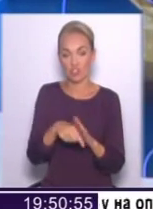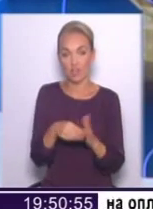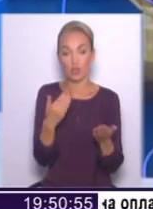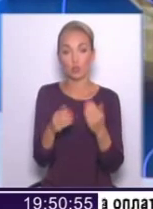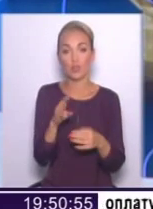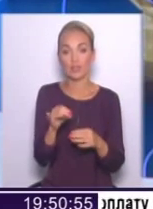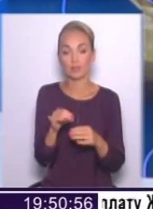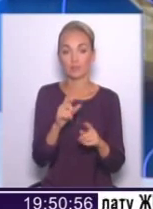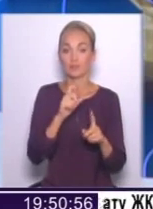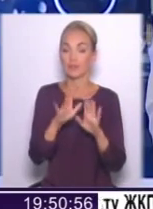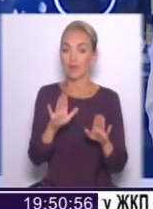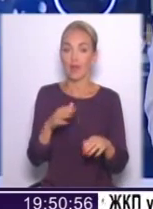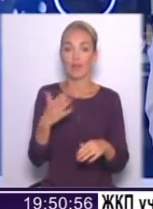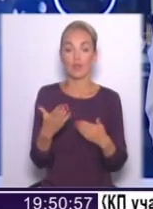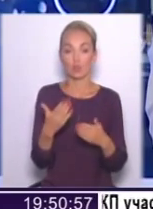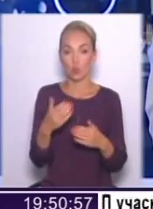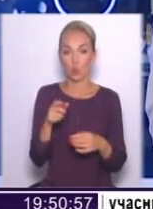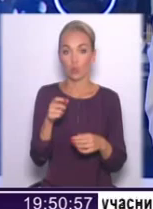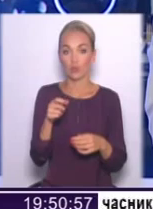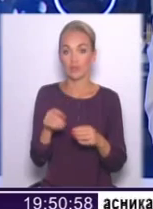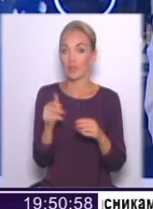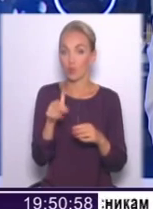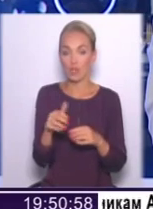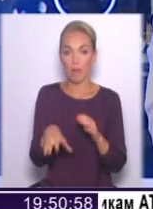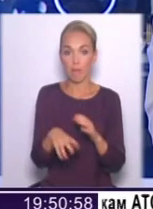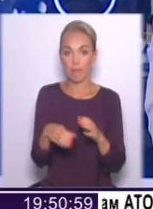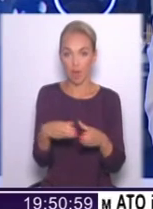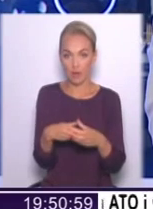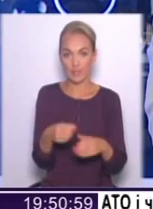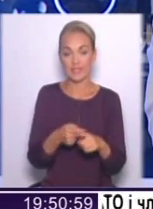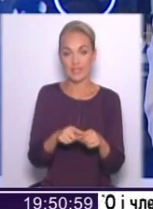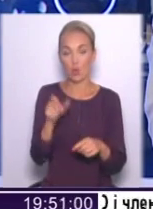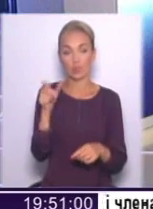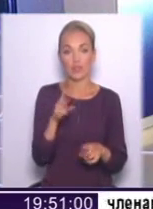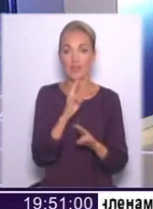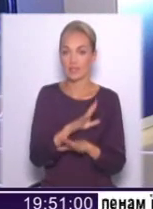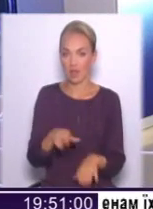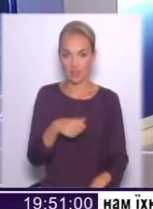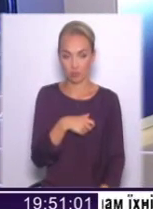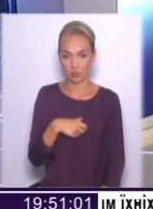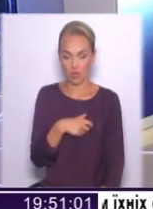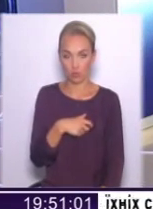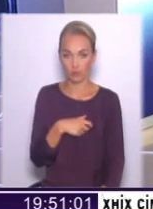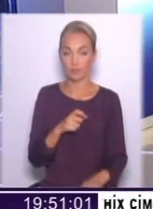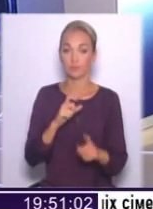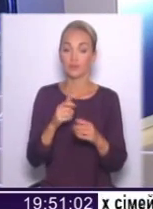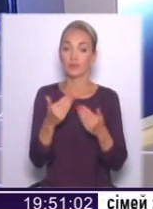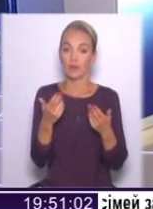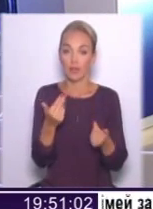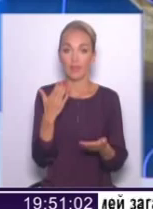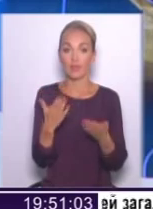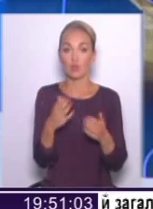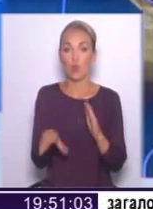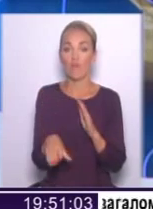Але ця людина, не прийшла її партія, ця людина не стане депутатом. Так, є ще інші варіанти. Якщо ти